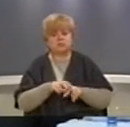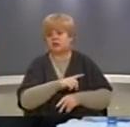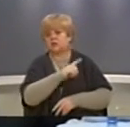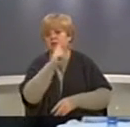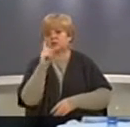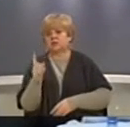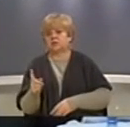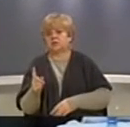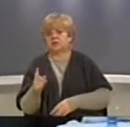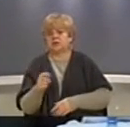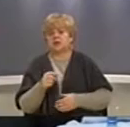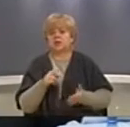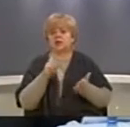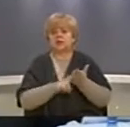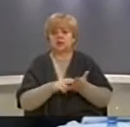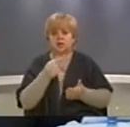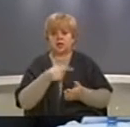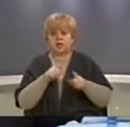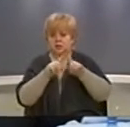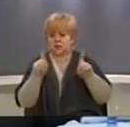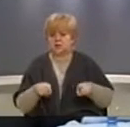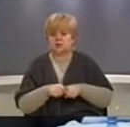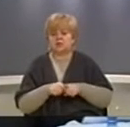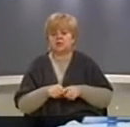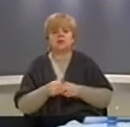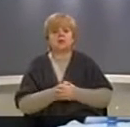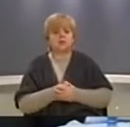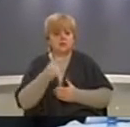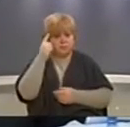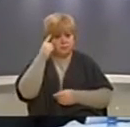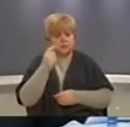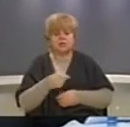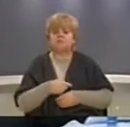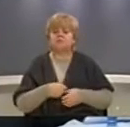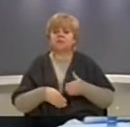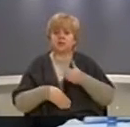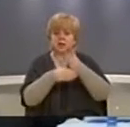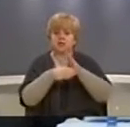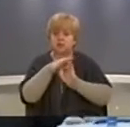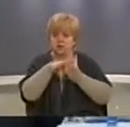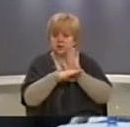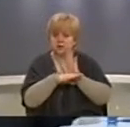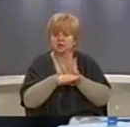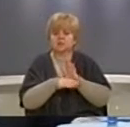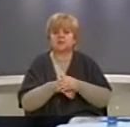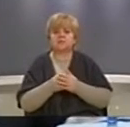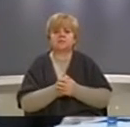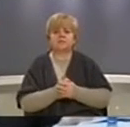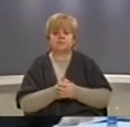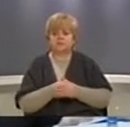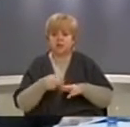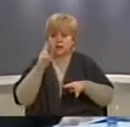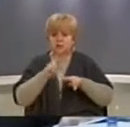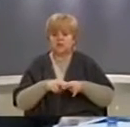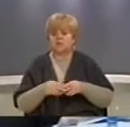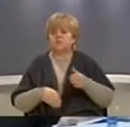drejten e ankesës. Konsideroj që miratimi këti ligji dhe implementimi ti do të ndimoj shumë